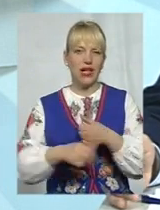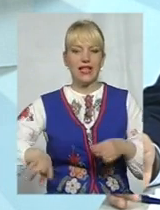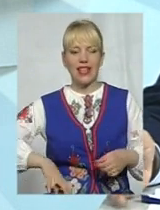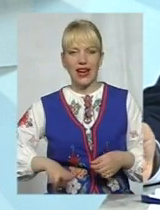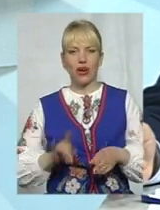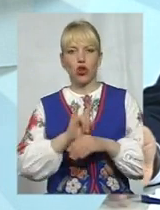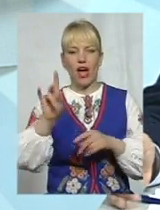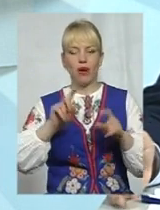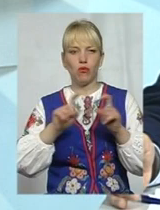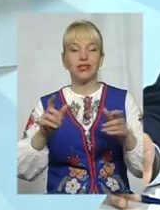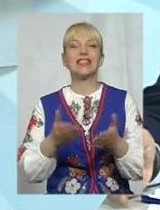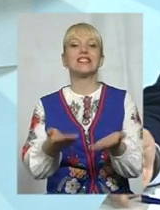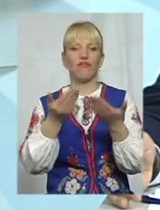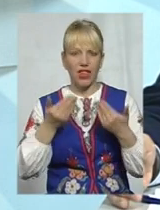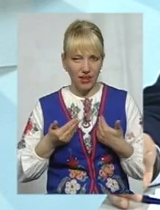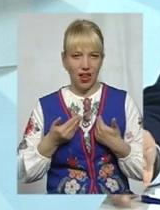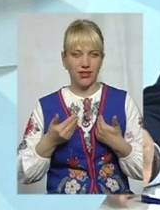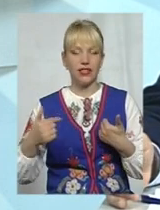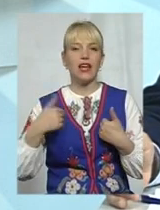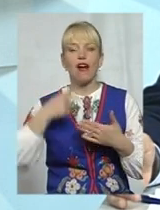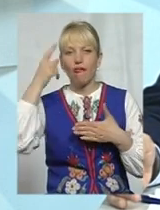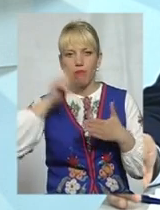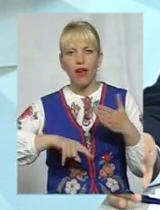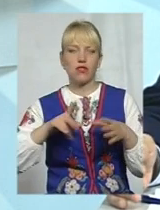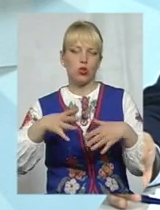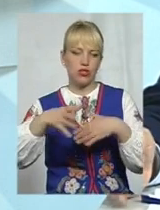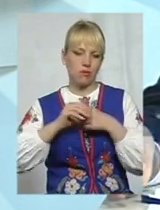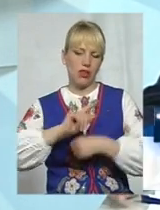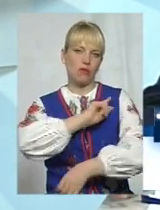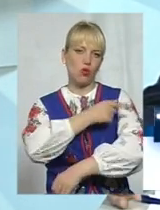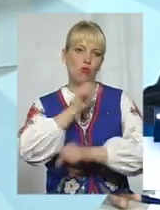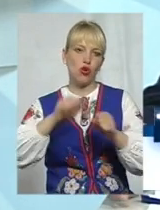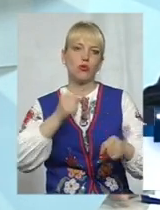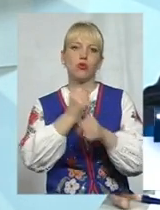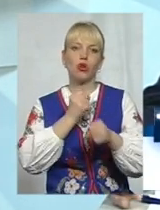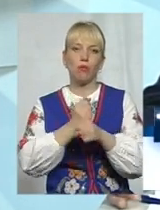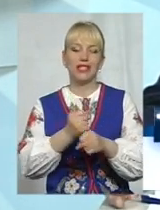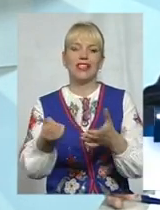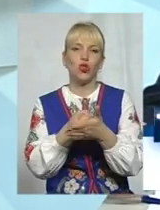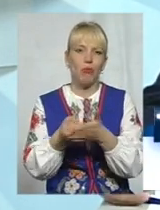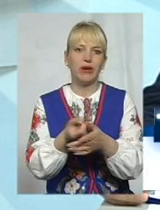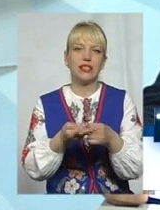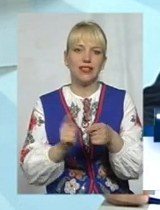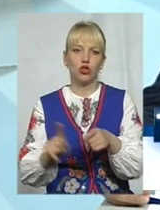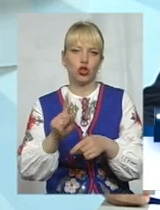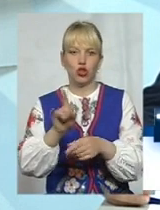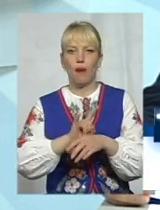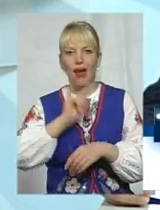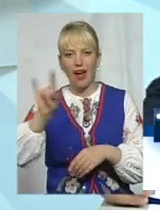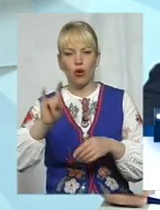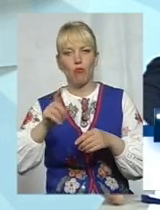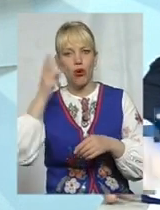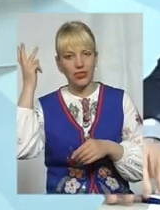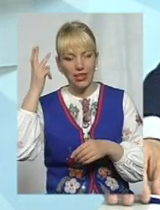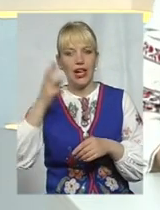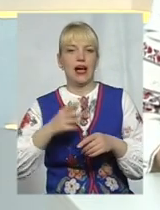звертайтеся. Я впевнений тому, що ми зможемо спільними зусиллями зробити і добитися того, щоб аеропорт Меліцький запрацював. У